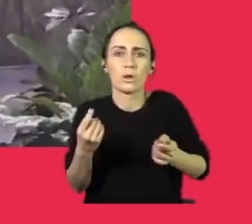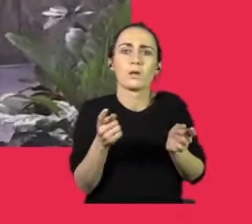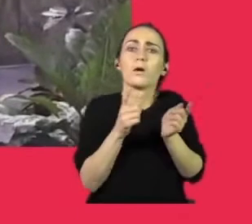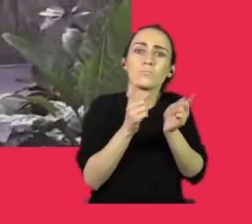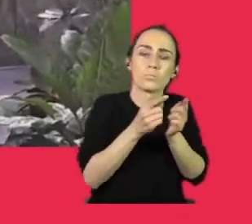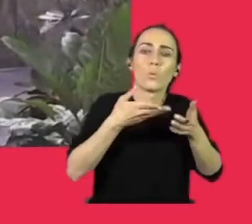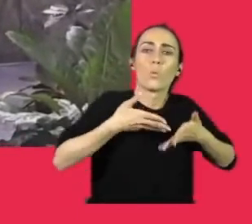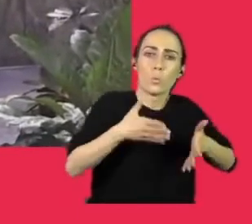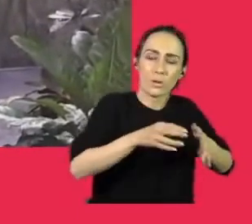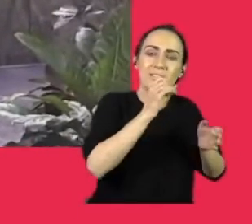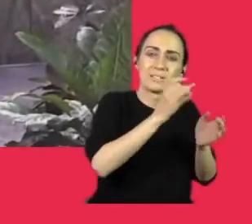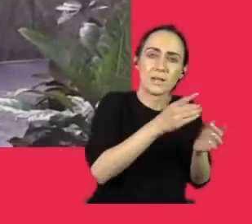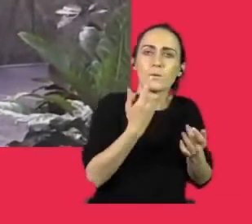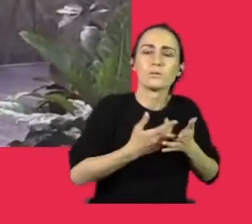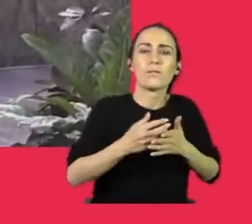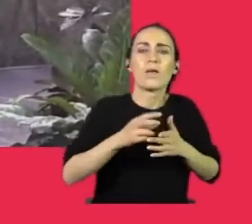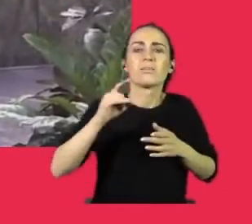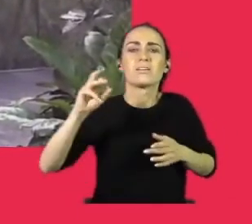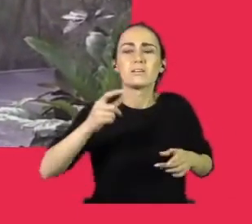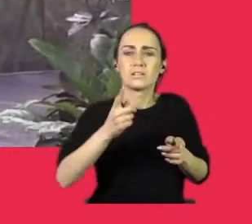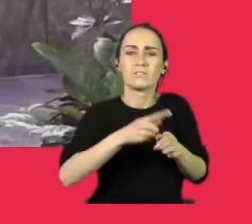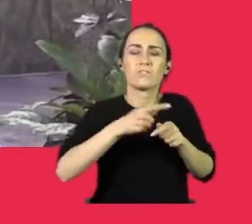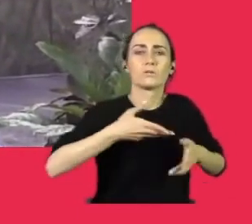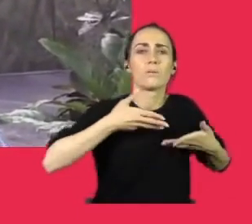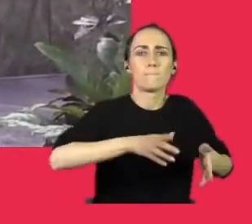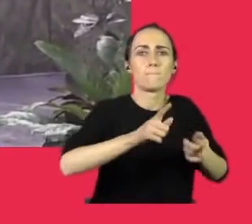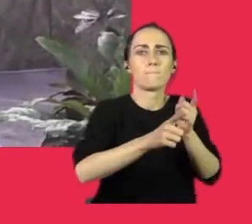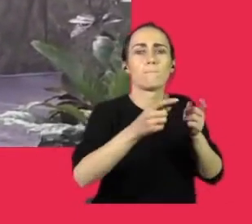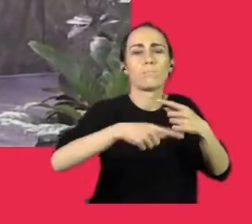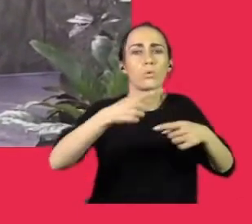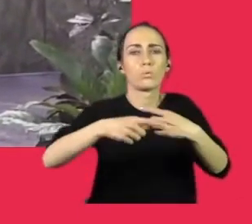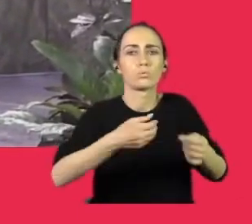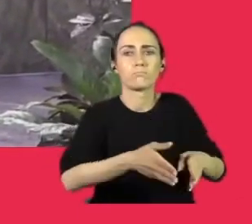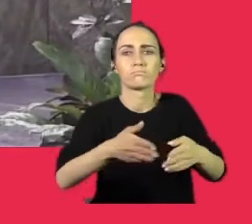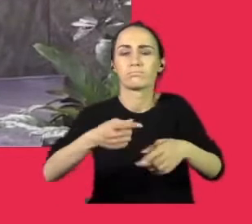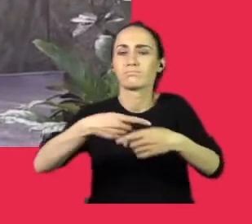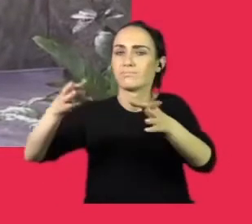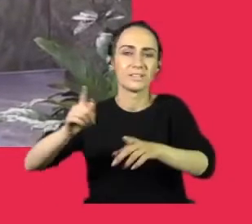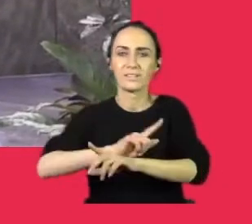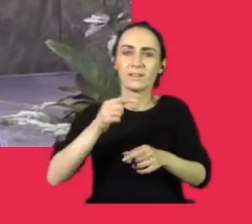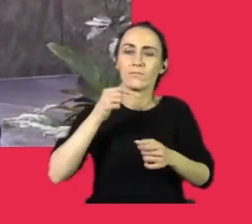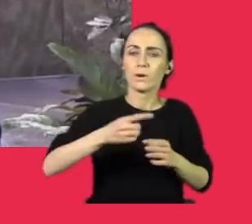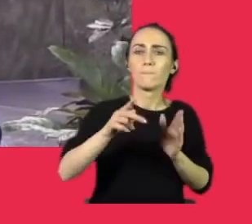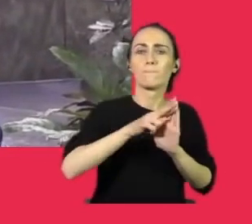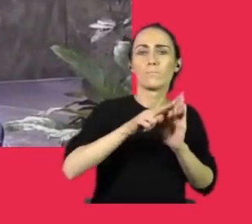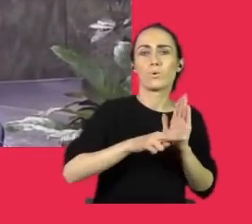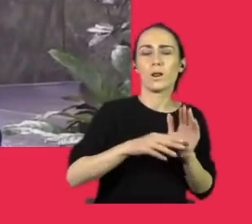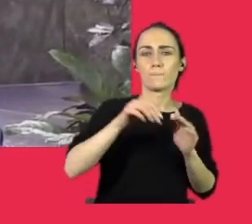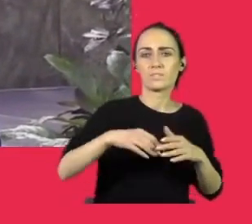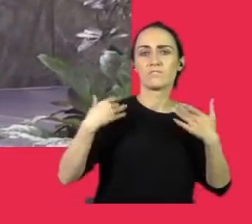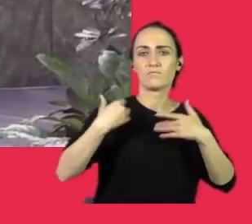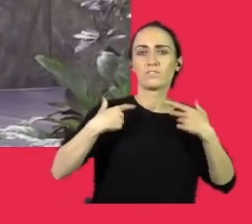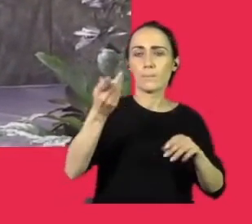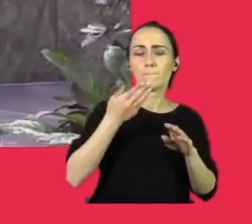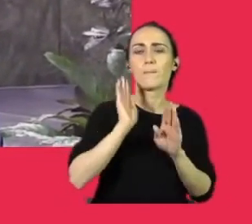tygrysów i później rozdawać je każdemu. To są zwierzęta, które są w programie. My mieliśmy w tej chwili